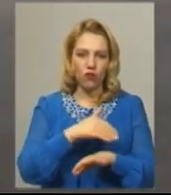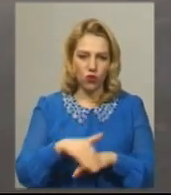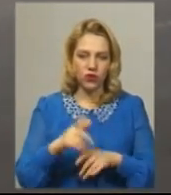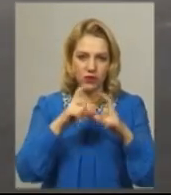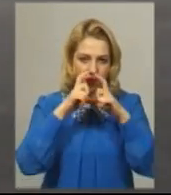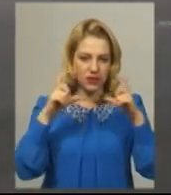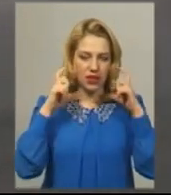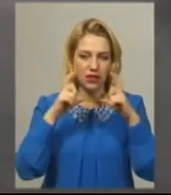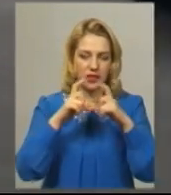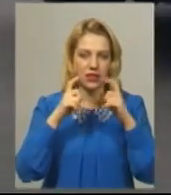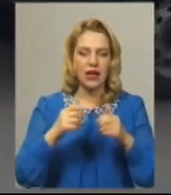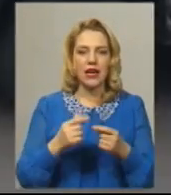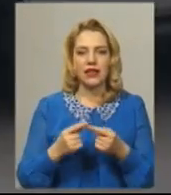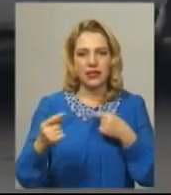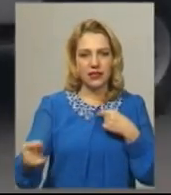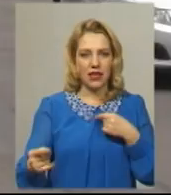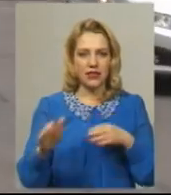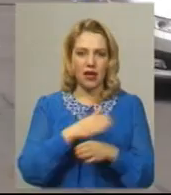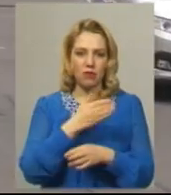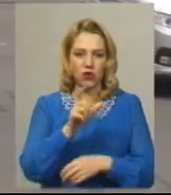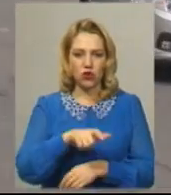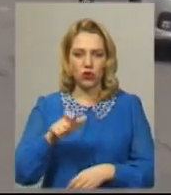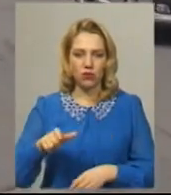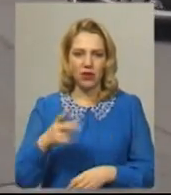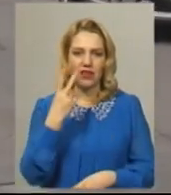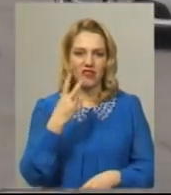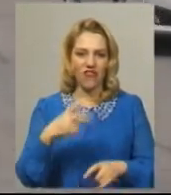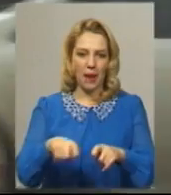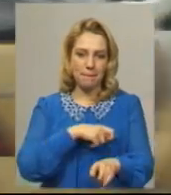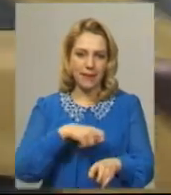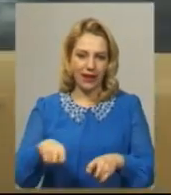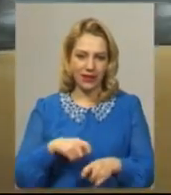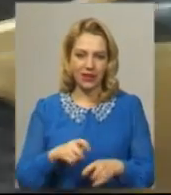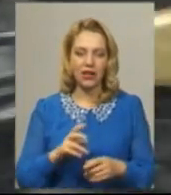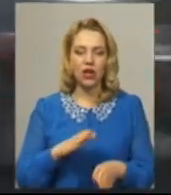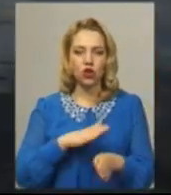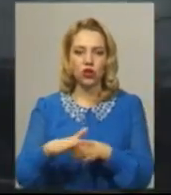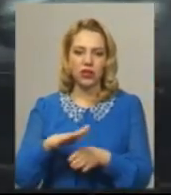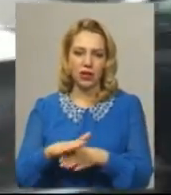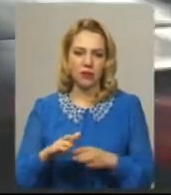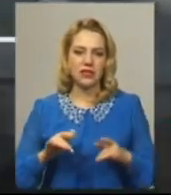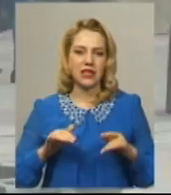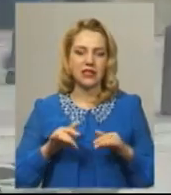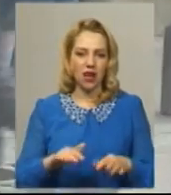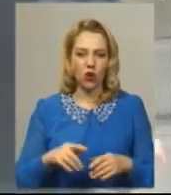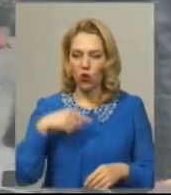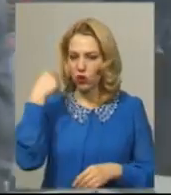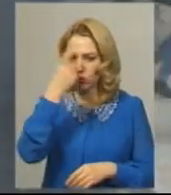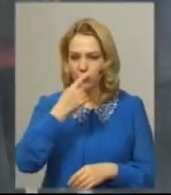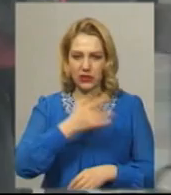дистанцію між людьми не менше ніж 2 метри та дотримуватись заходів особистої гігієни.